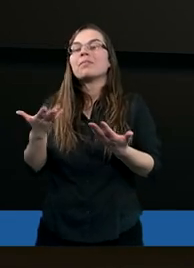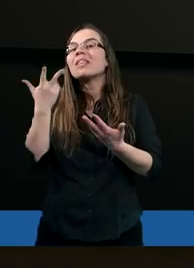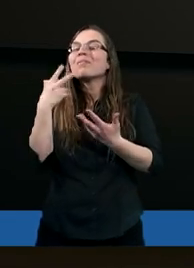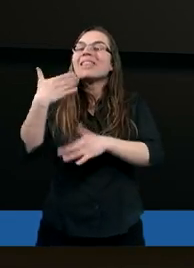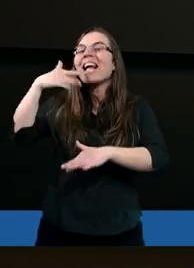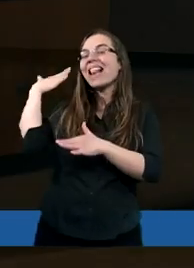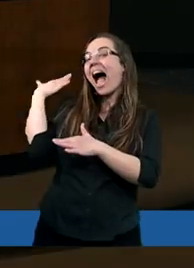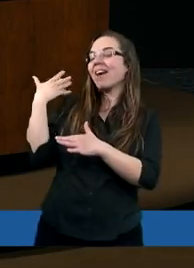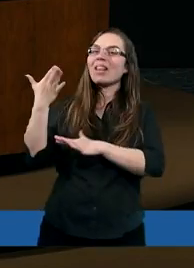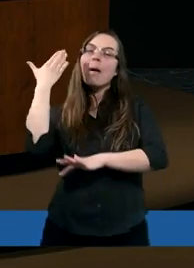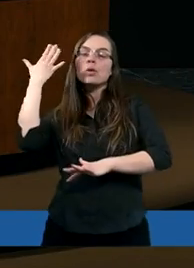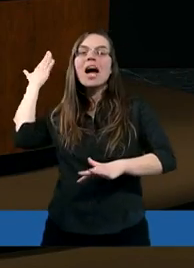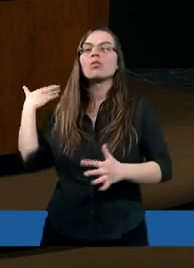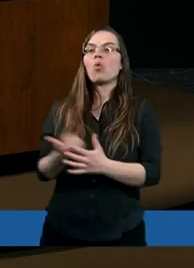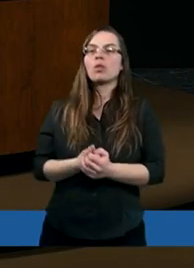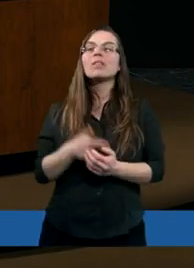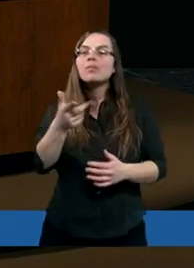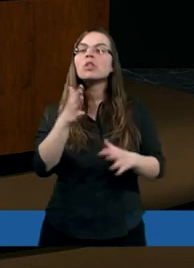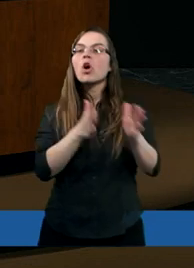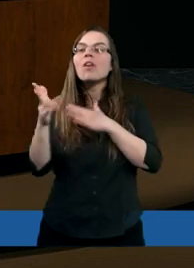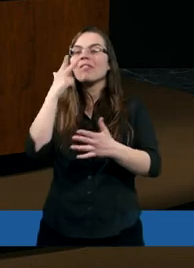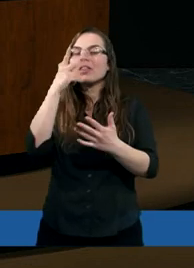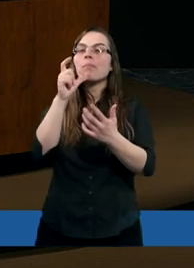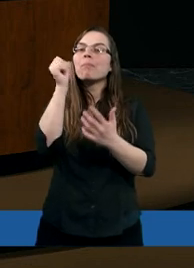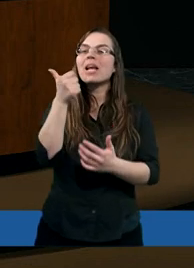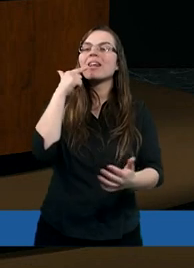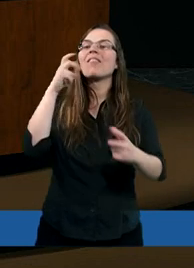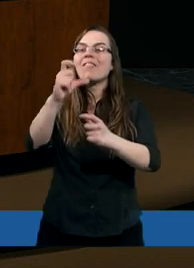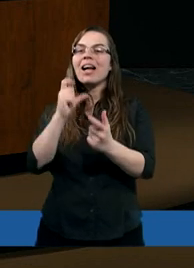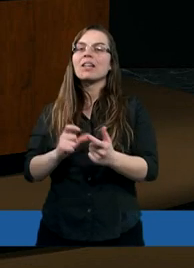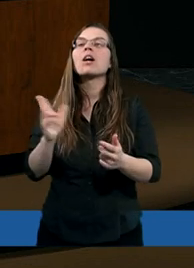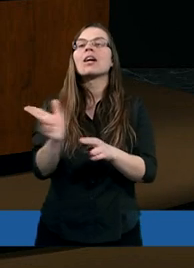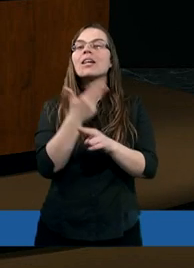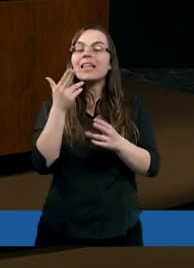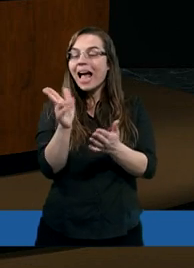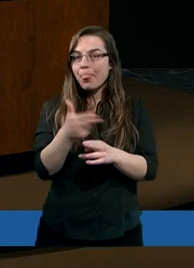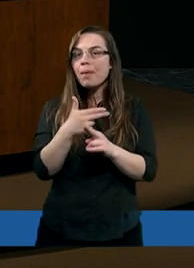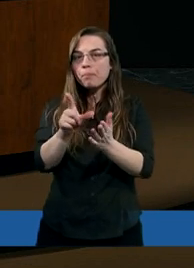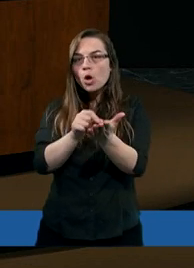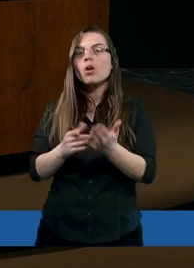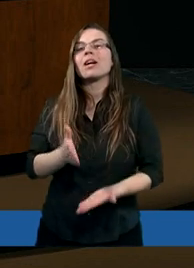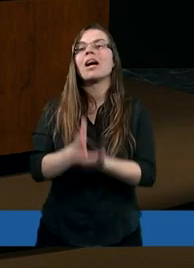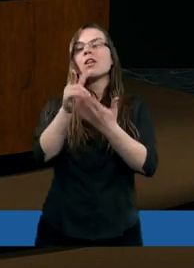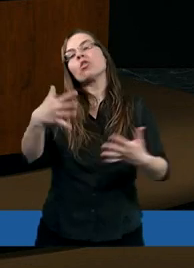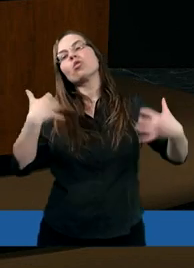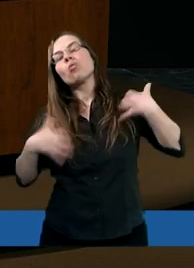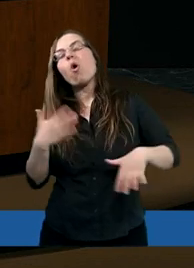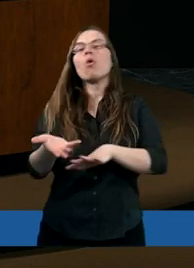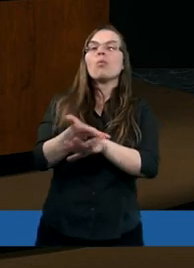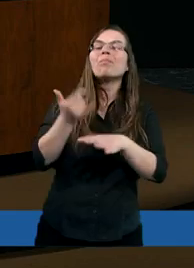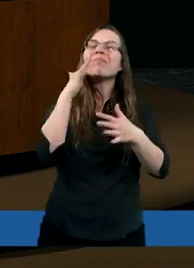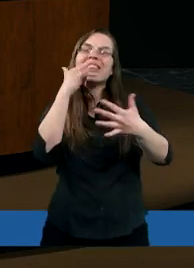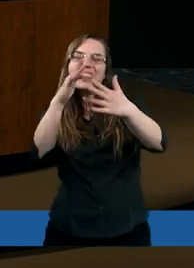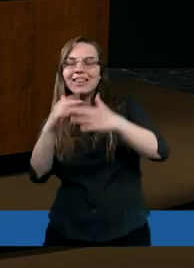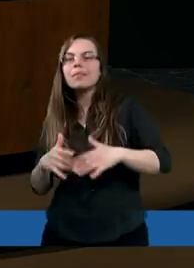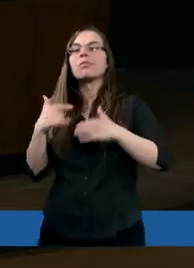przeszłość. To z kolei widać z pierwszego wersetu, gdzie Piotr radzi, żeby odrzucić tą złość, zdradę, obłudę i